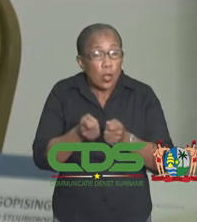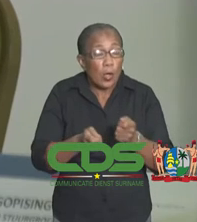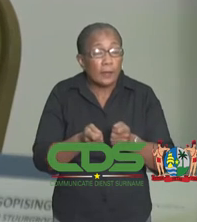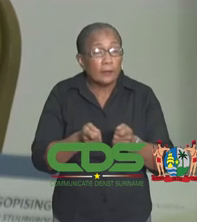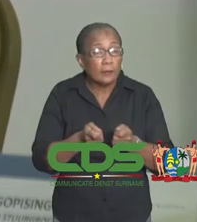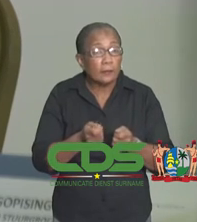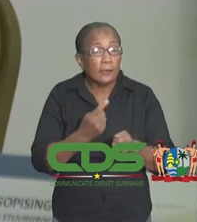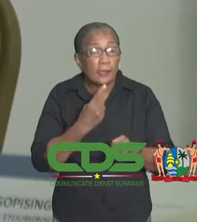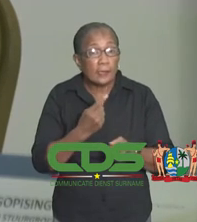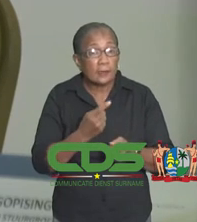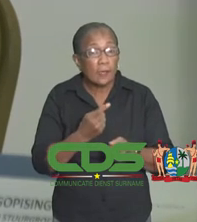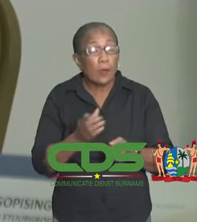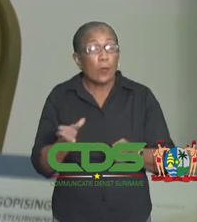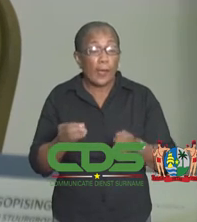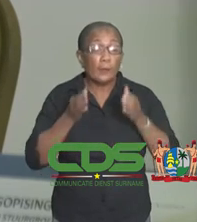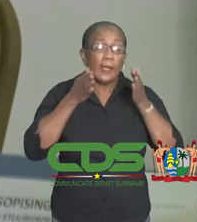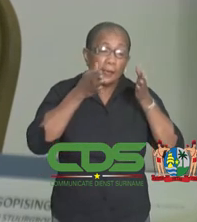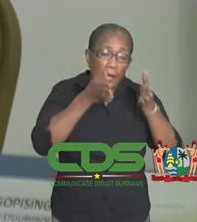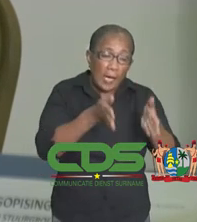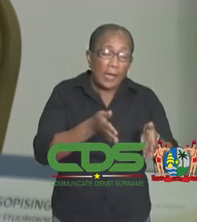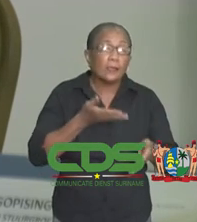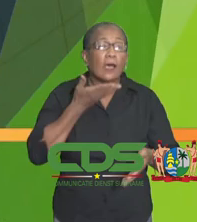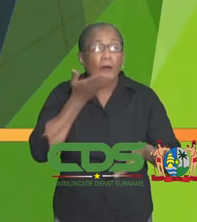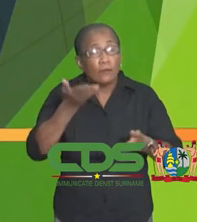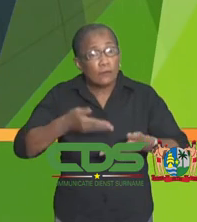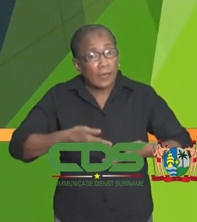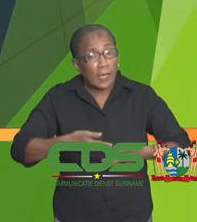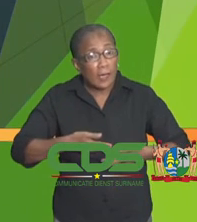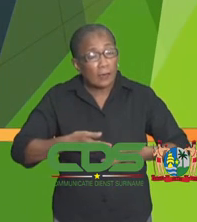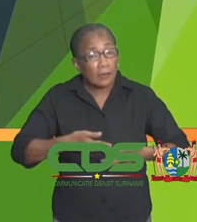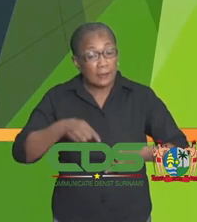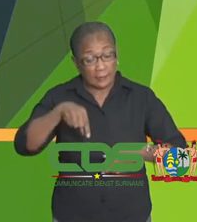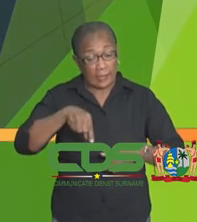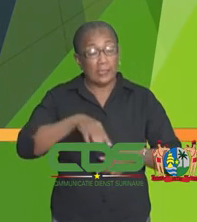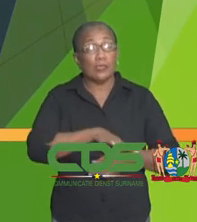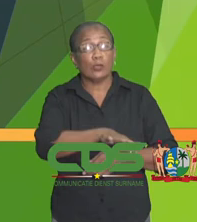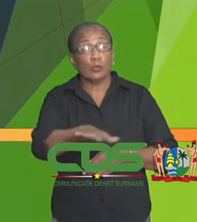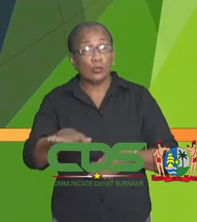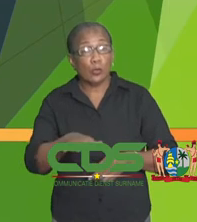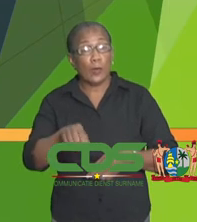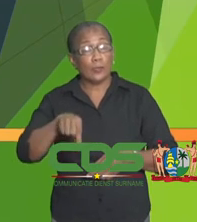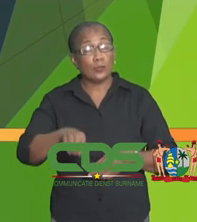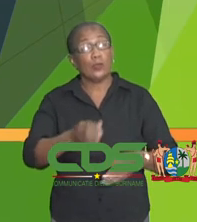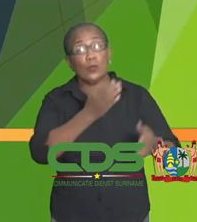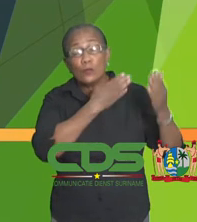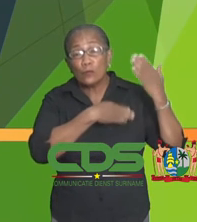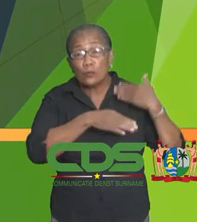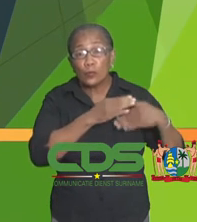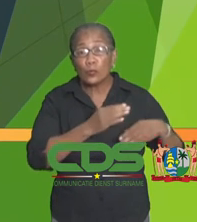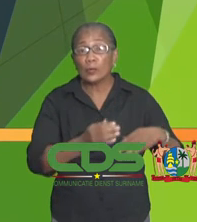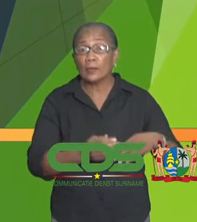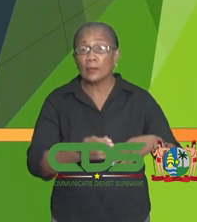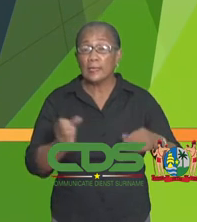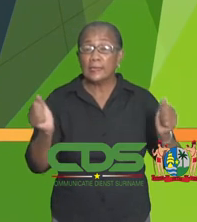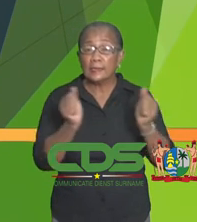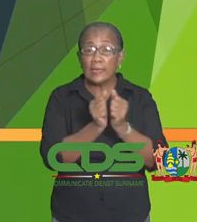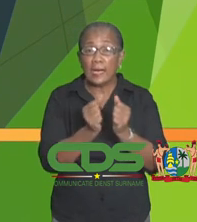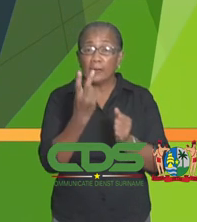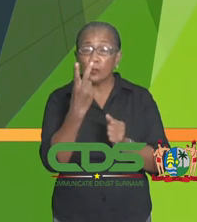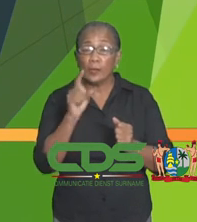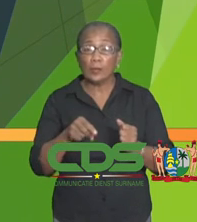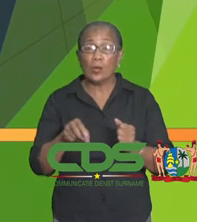waar we de aandacht voor vragen. Dit is een situatie zoals het is geweest afgelopen jaren tot